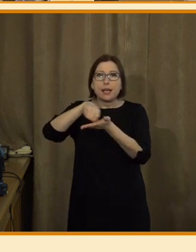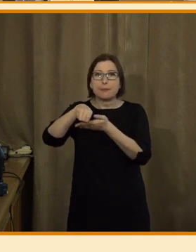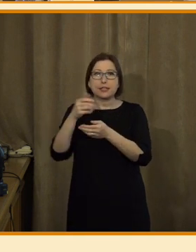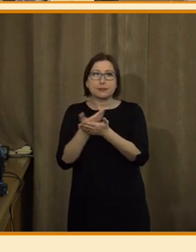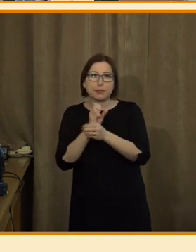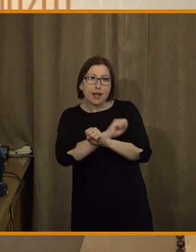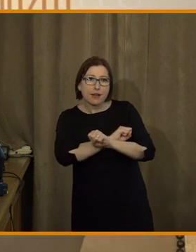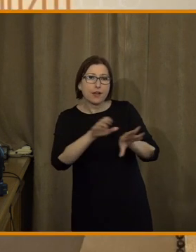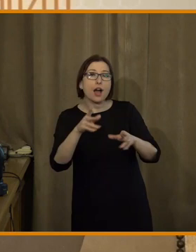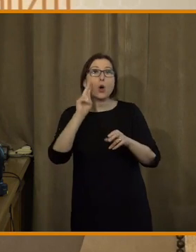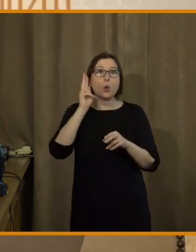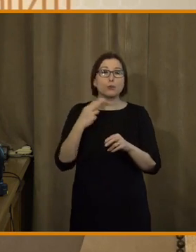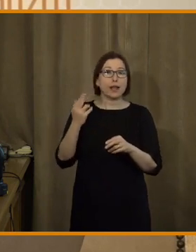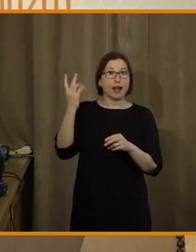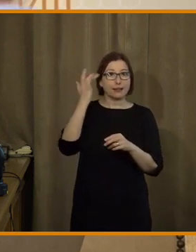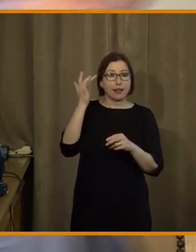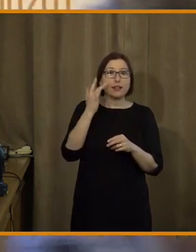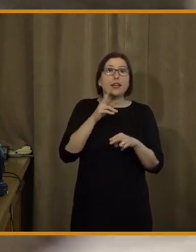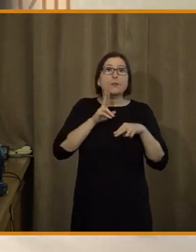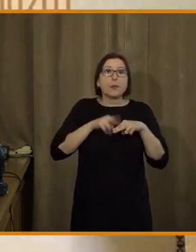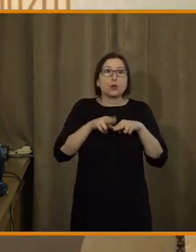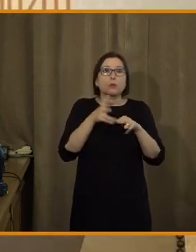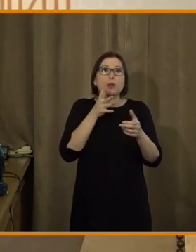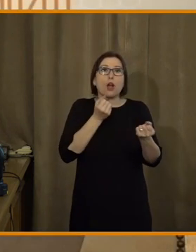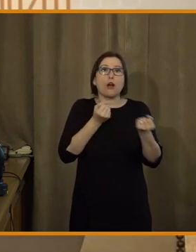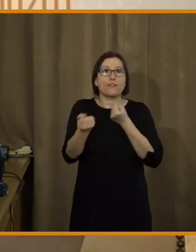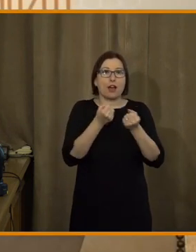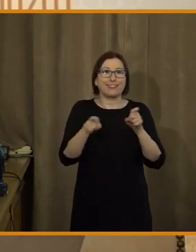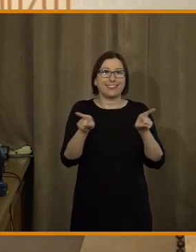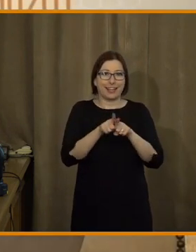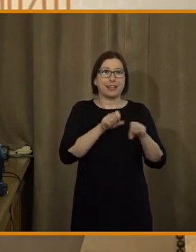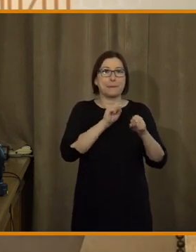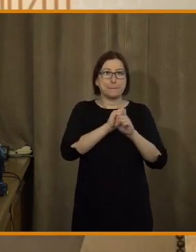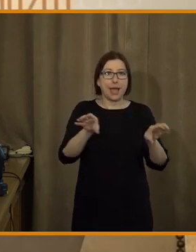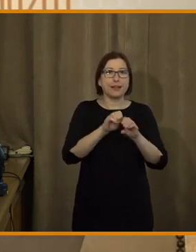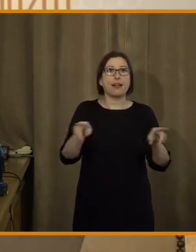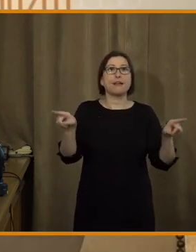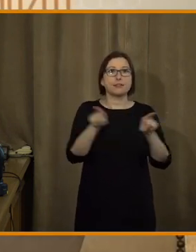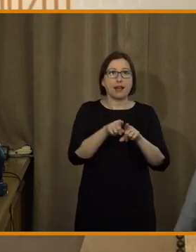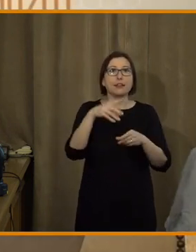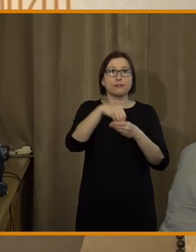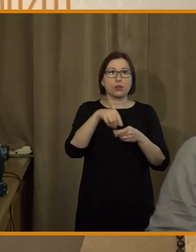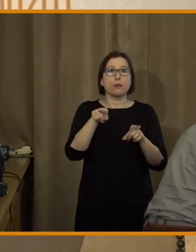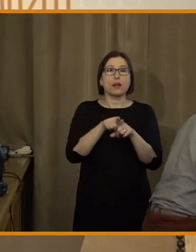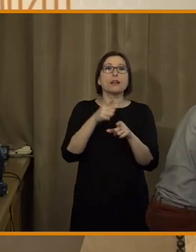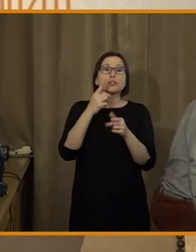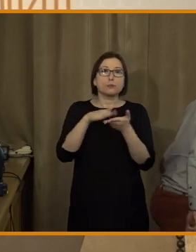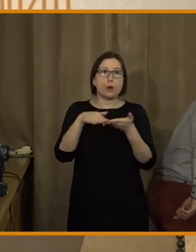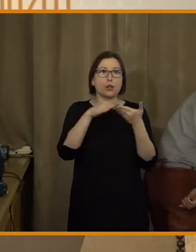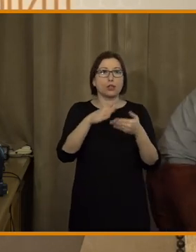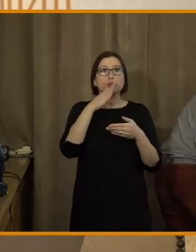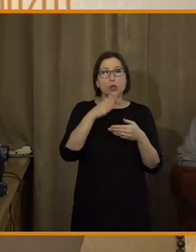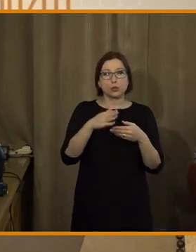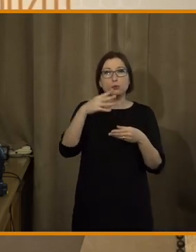stát, že umělá inteligence v postupně ovládne i média, ovládne i politik, a že celá naše společnost